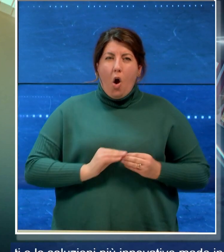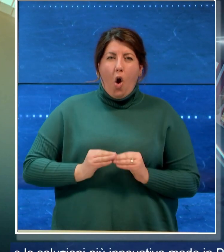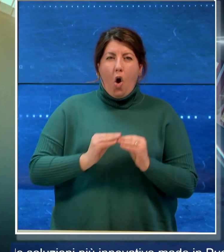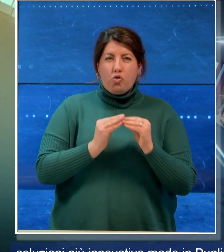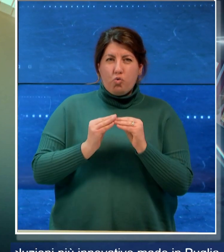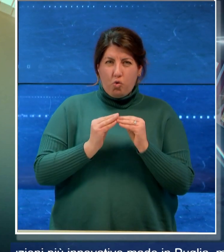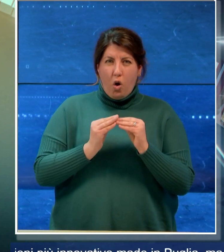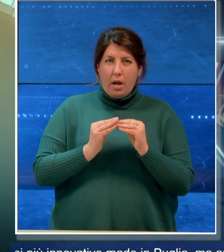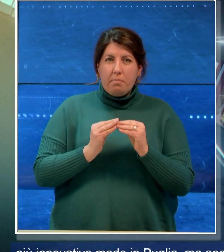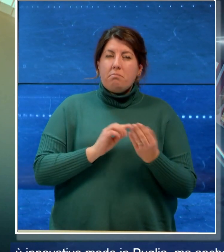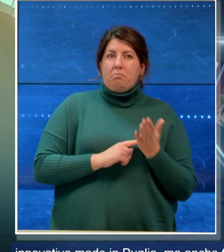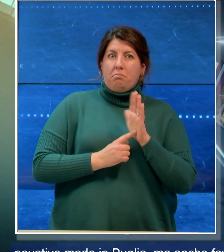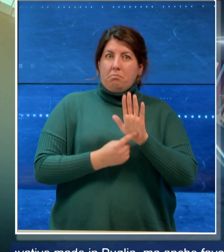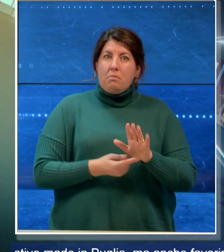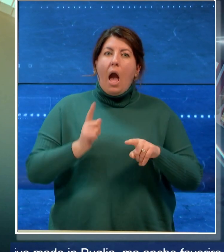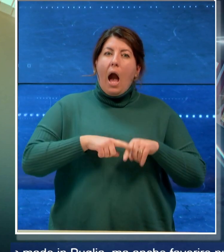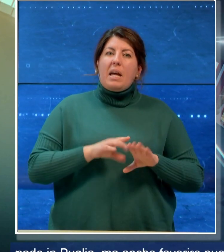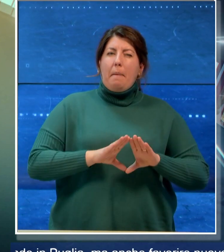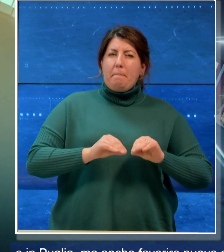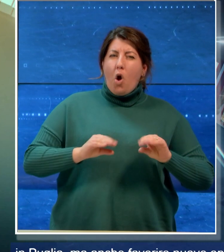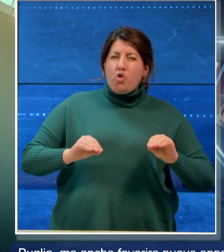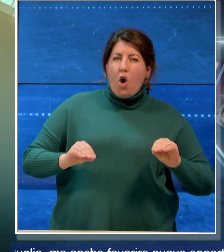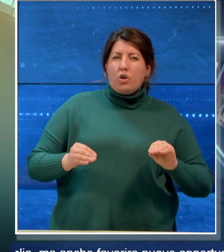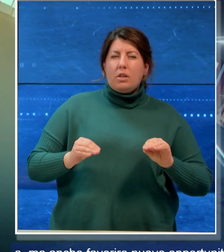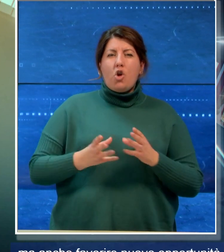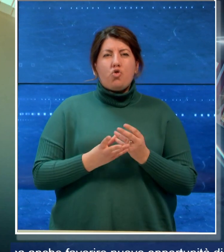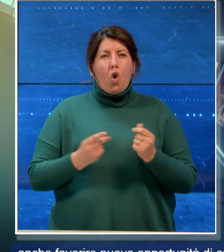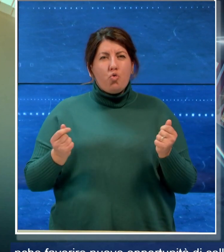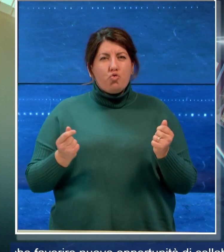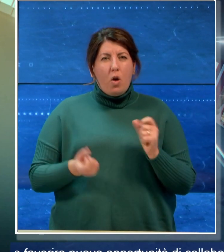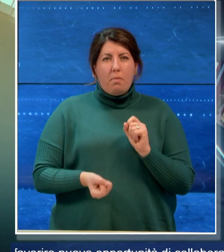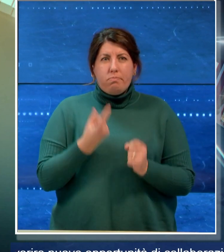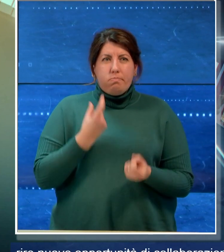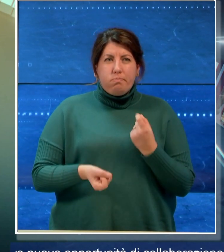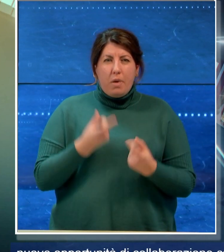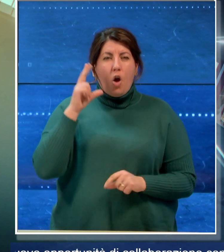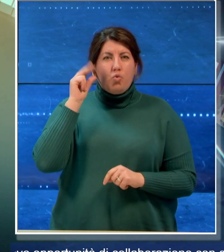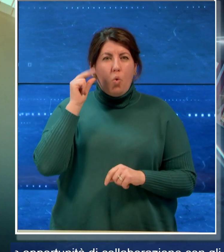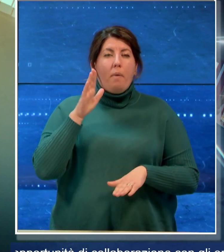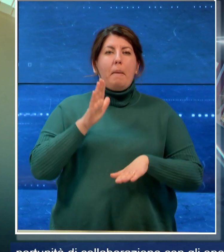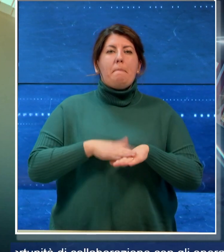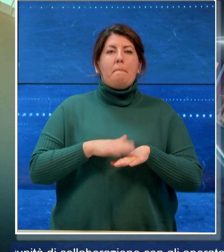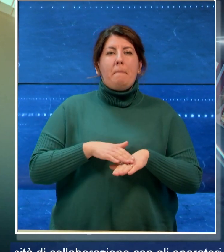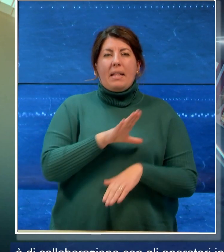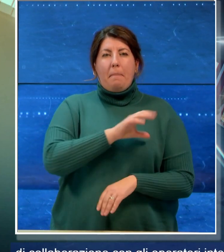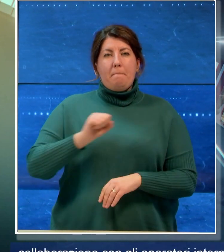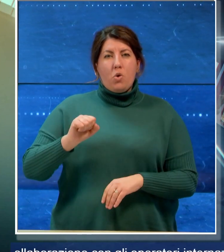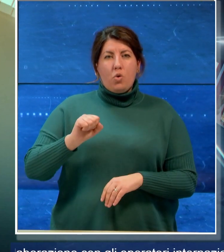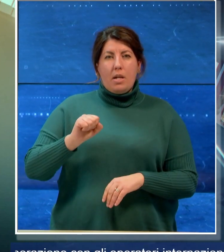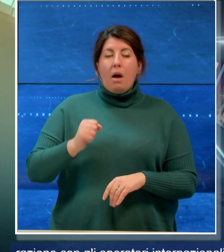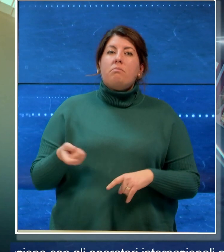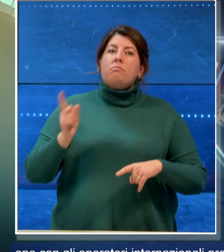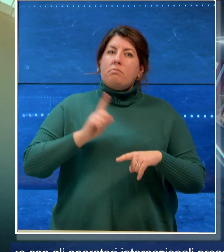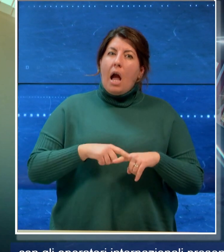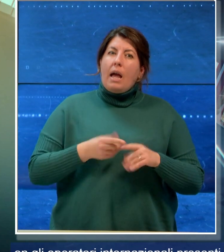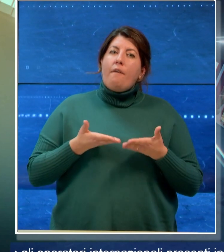presentare i prodotti e le soluzioni più innovative made in Puglia ma anche